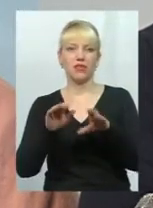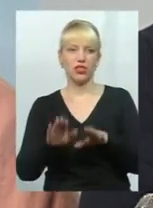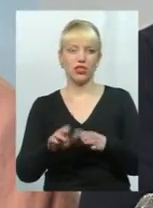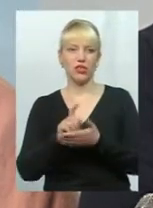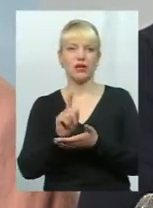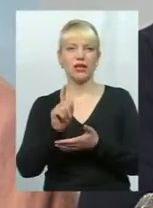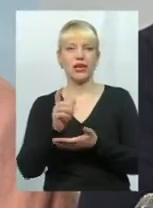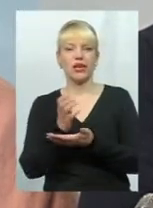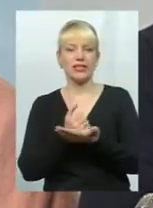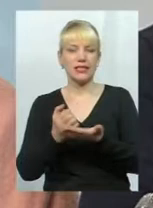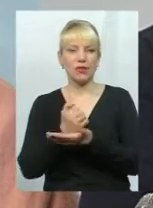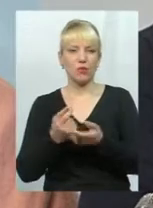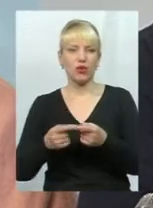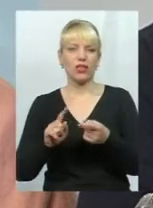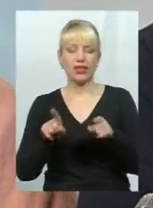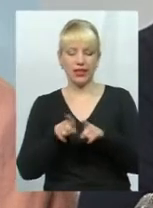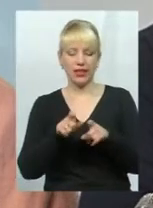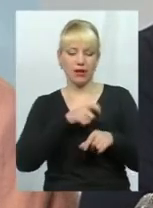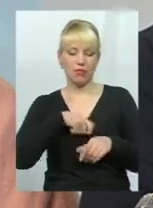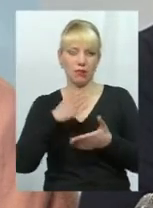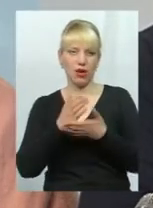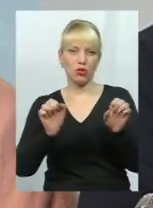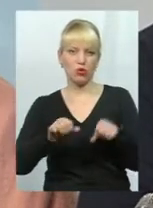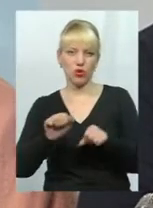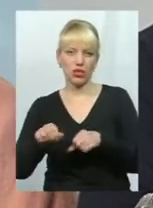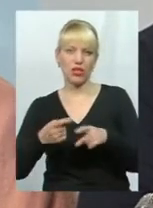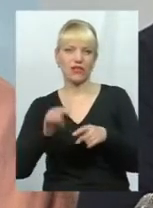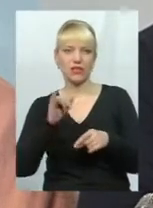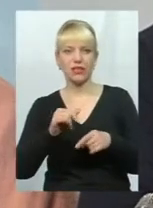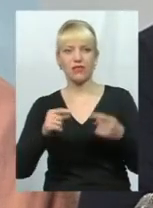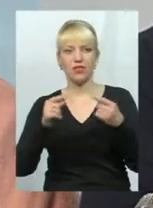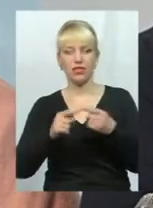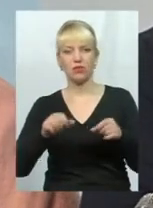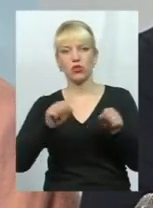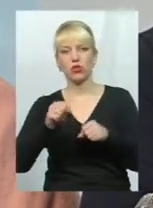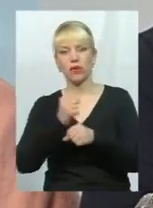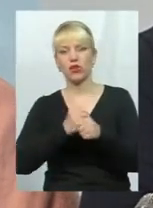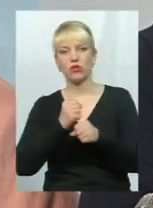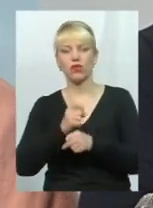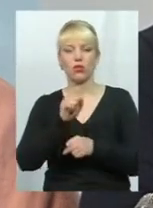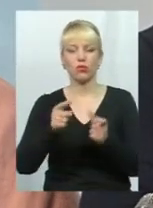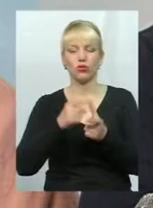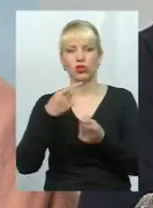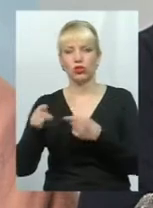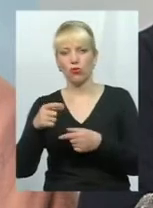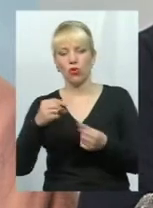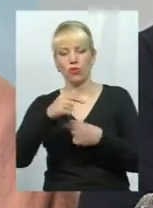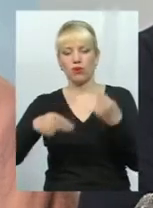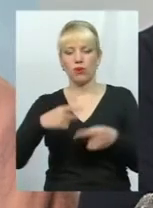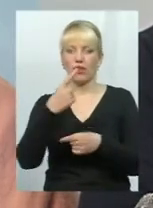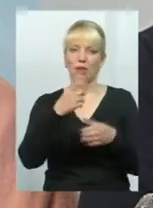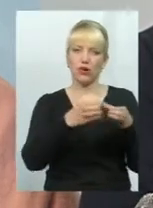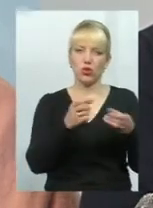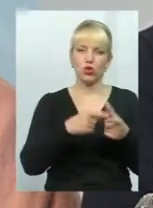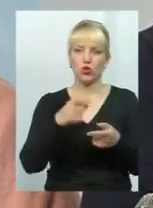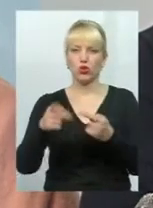Сьогодні депутати мають таку можливість і визначать можливість працювати в тому чи іншому підприємцю на першій чи другій групі